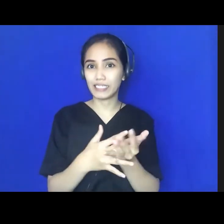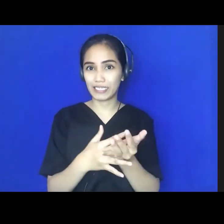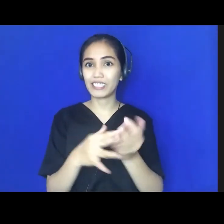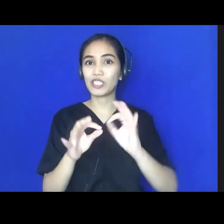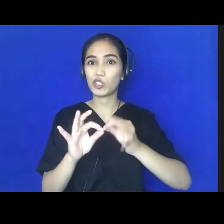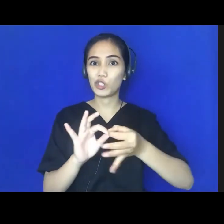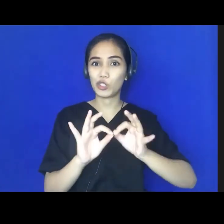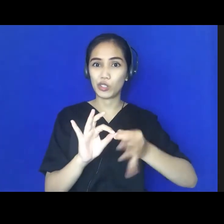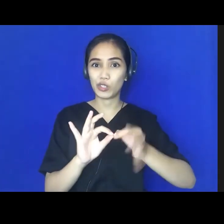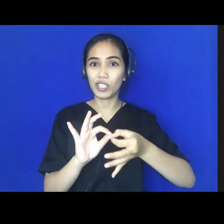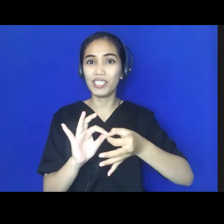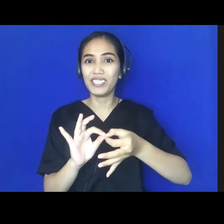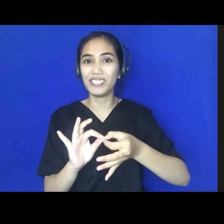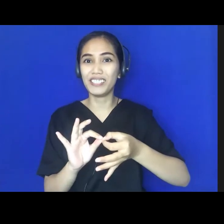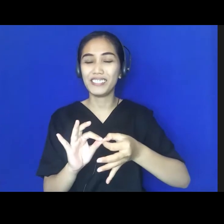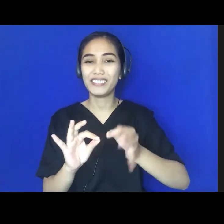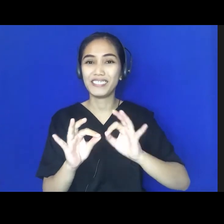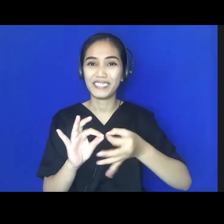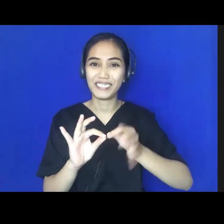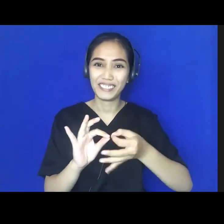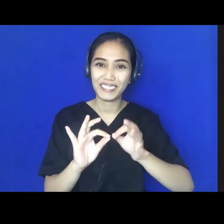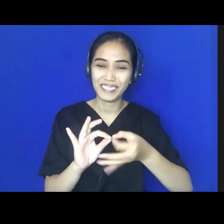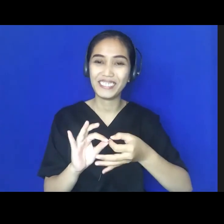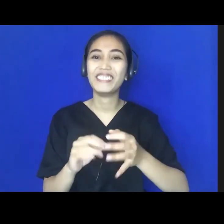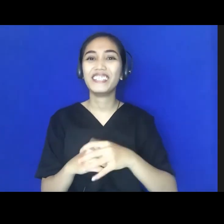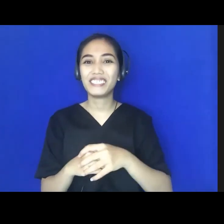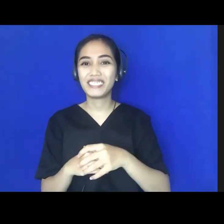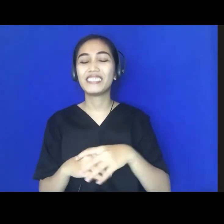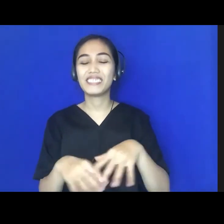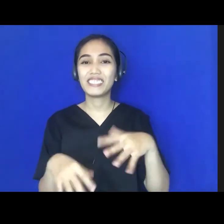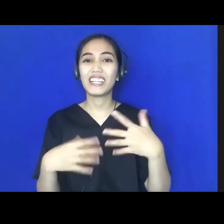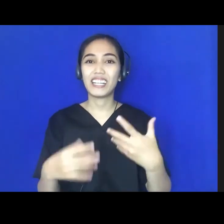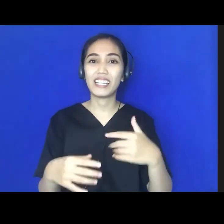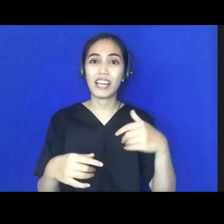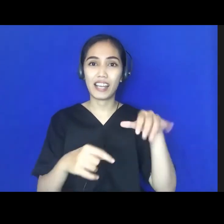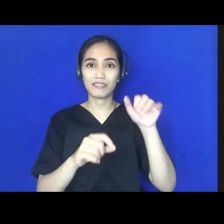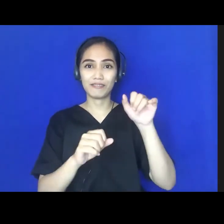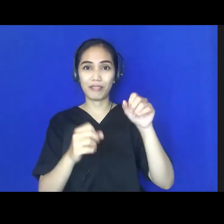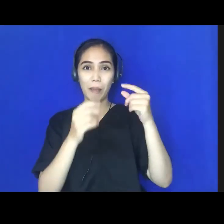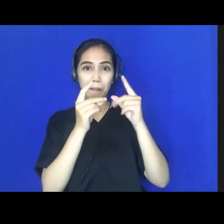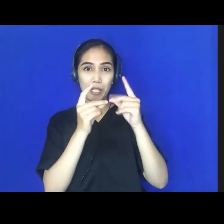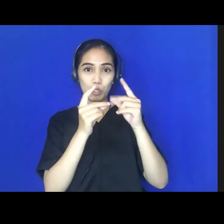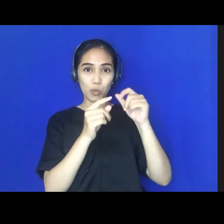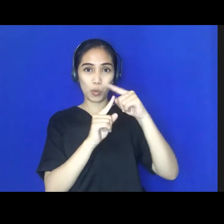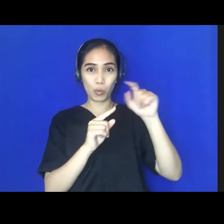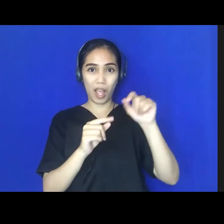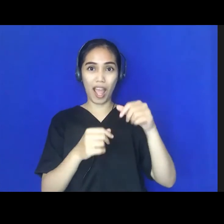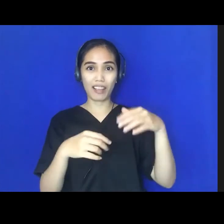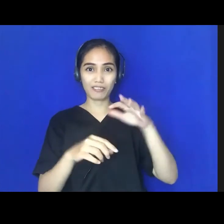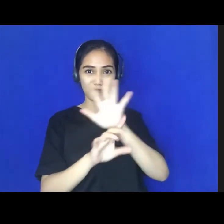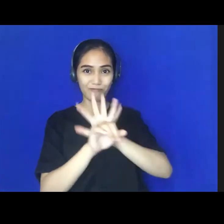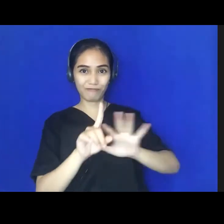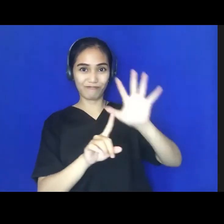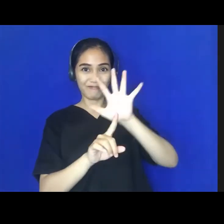bicara isyarat. Bapak-Ibu bisa melihat ada adik dengan latar belakang biru. Kemudian juga jangan